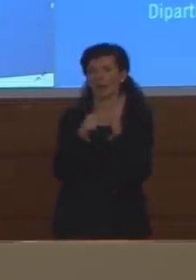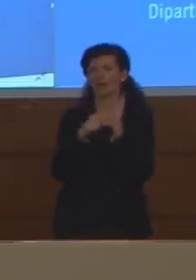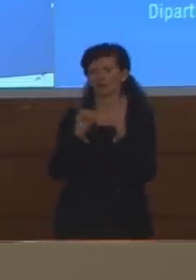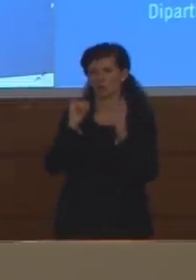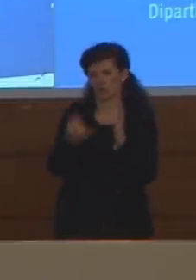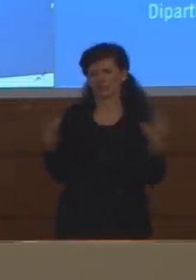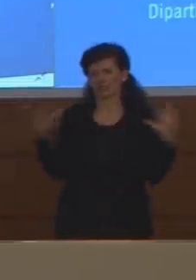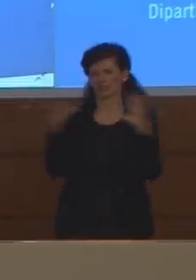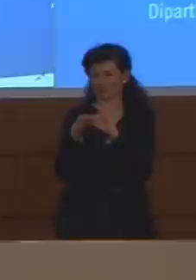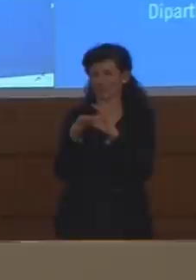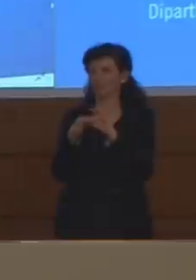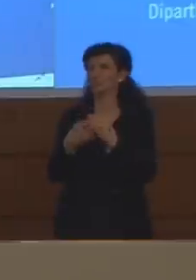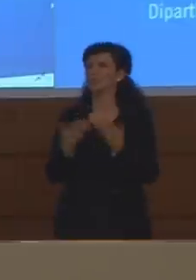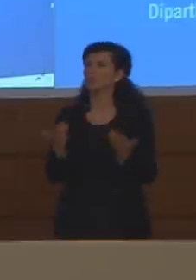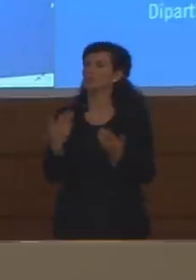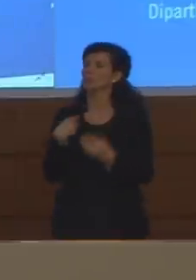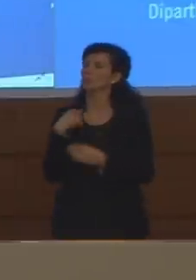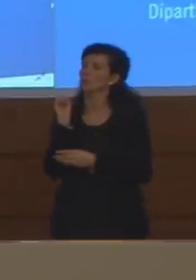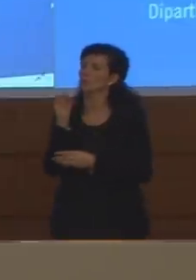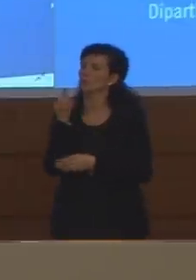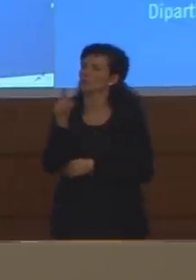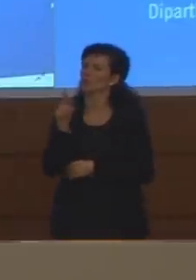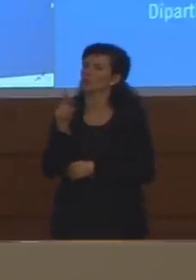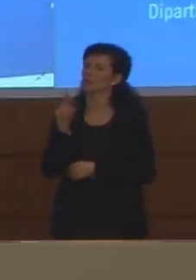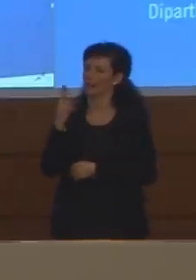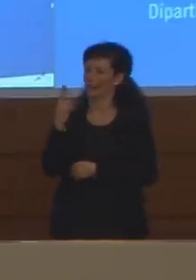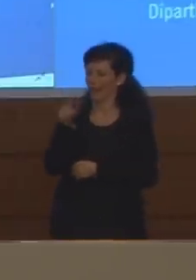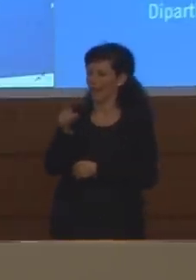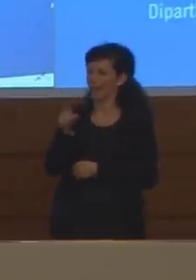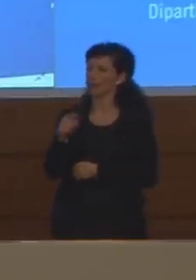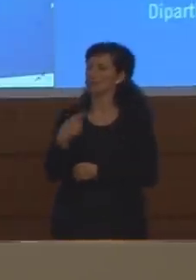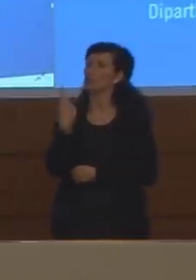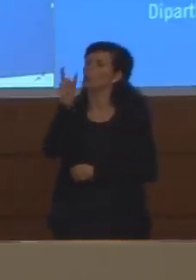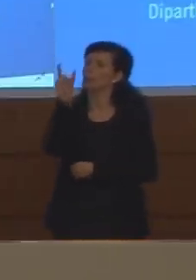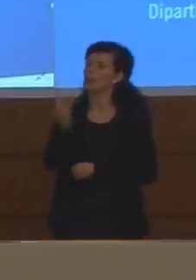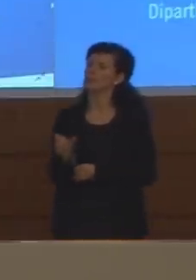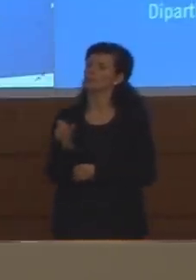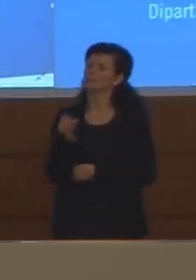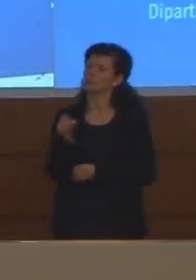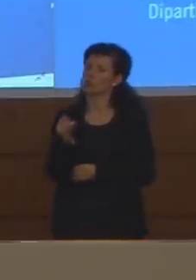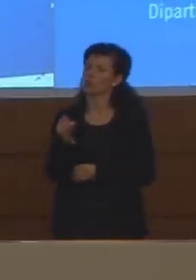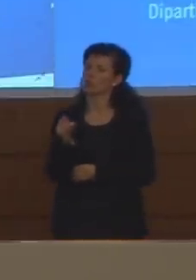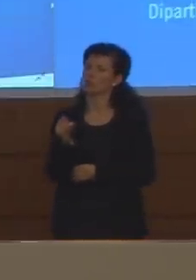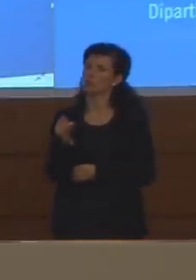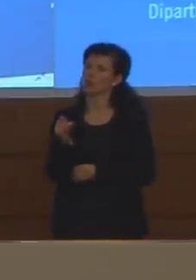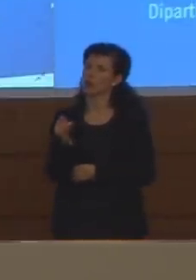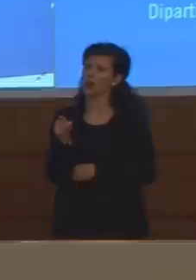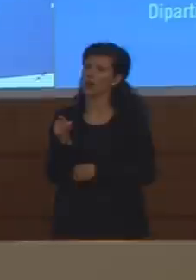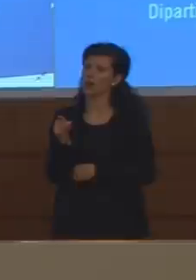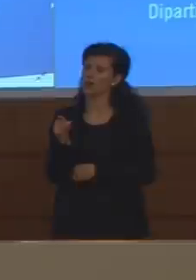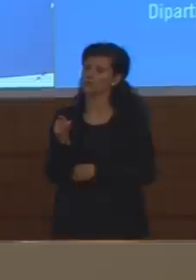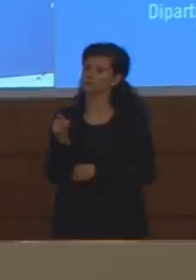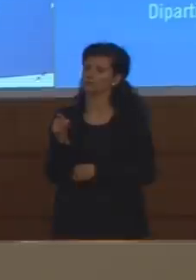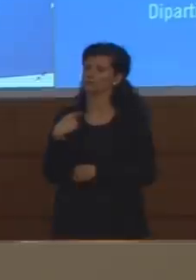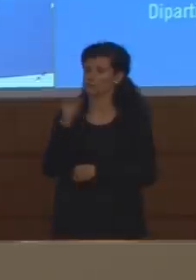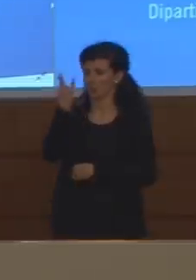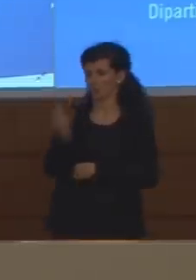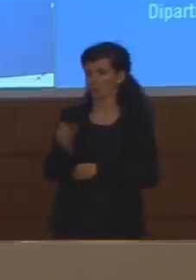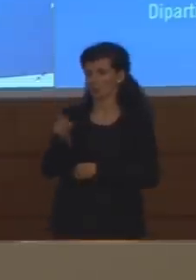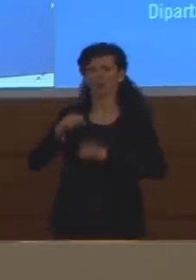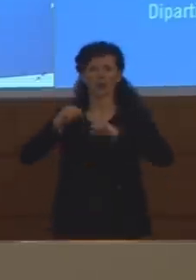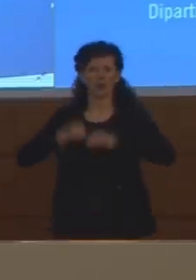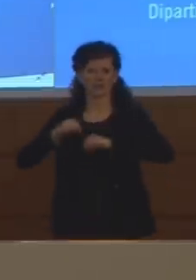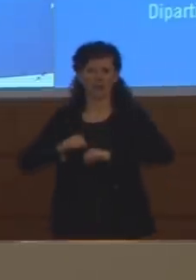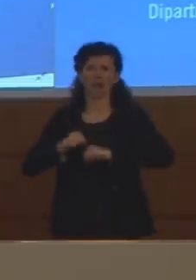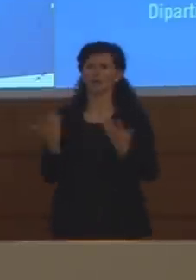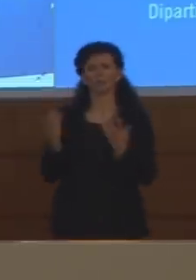base volontaria. E poi, Professor Riccardi, per lei, una persona sana, relativamente